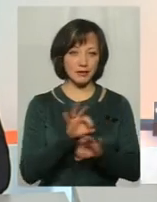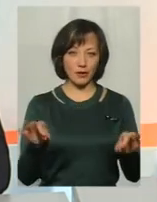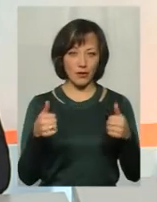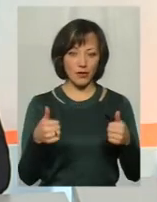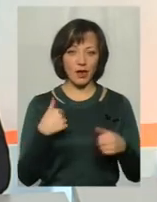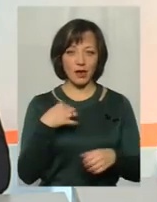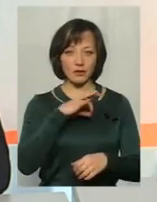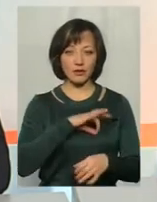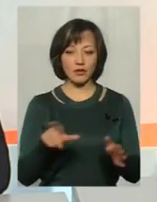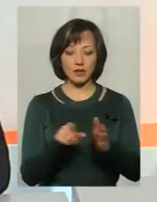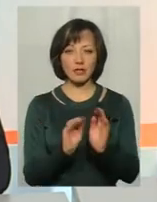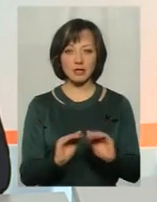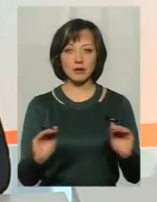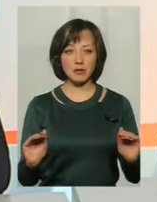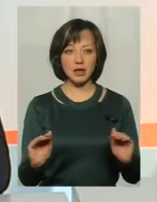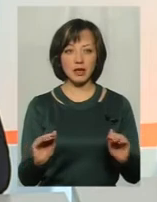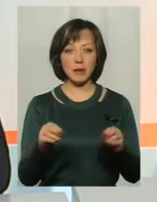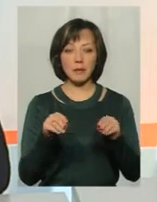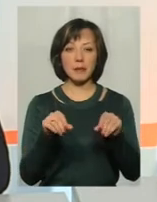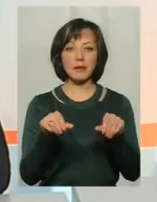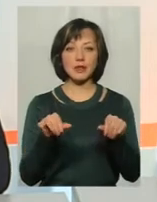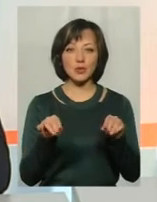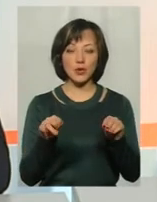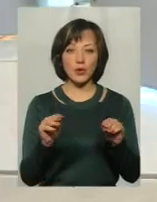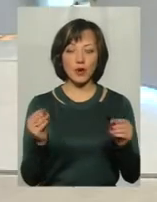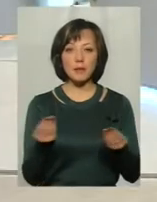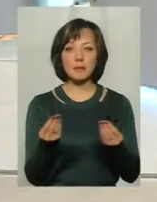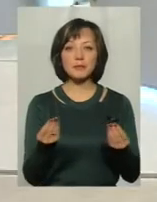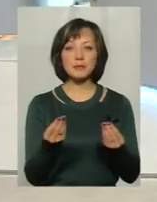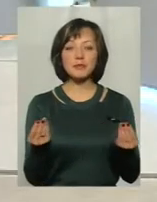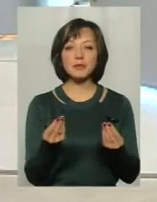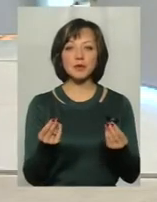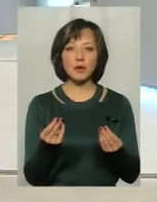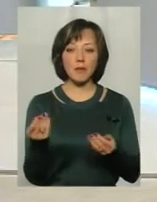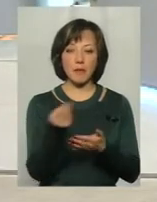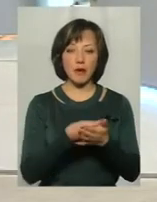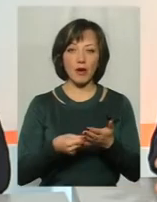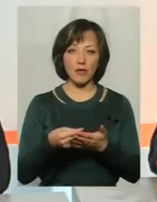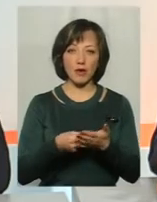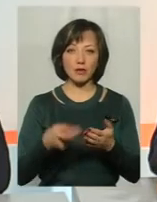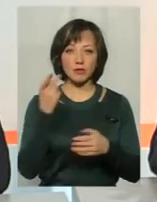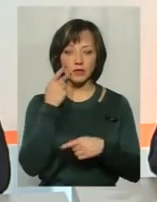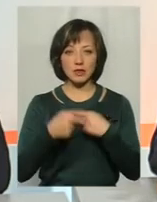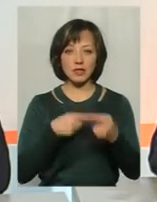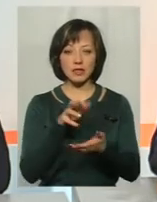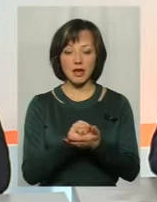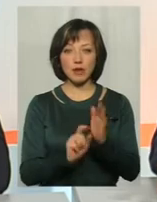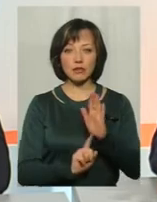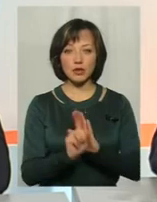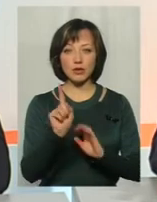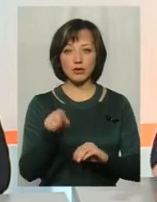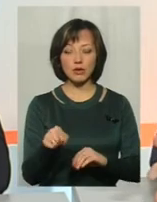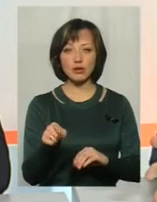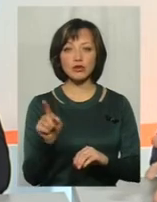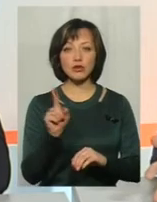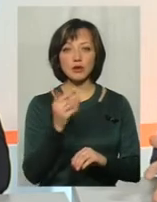Я застосовую з дітьми, наприклад, пісок. Вони дуже це люблять. Вони люблять малювати. І постійно зайняття розпочинається з того, що вони